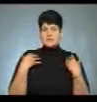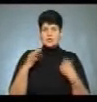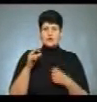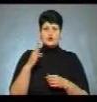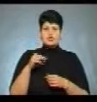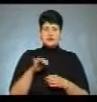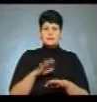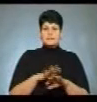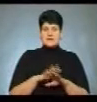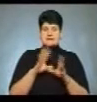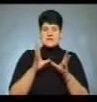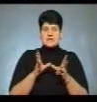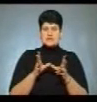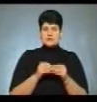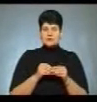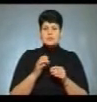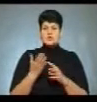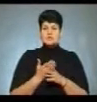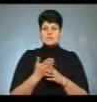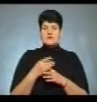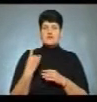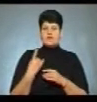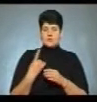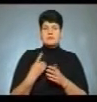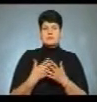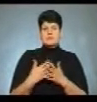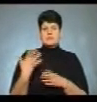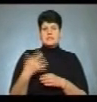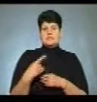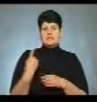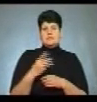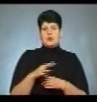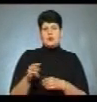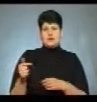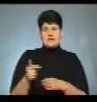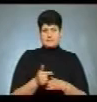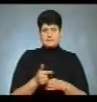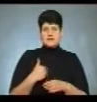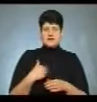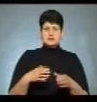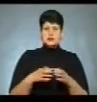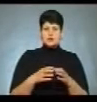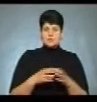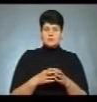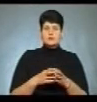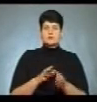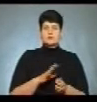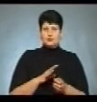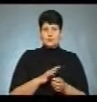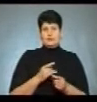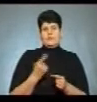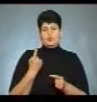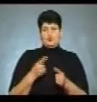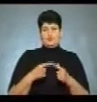Соляр. Загальна сума виплат субсидії по області – близько 51 мільйона гривень. Наша знімальна група побувала в одному з відділень